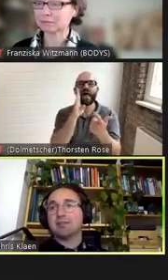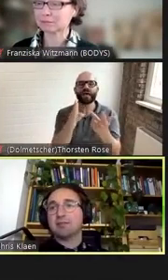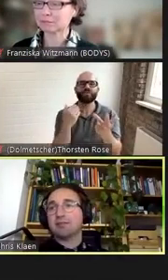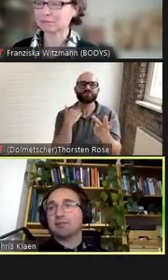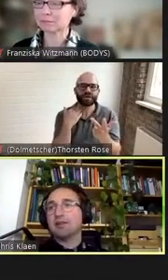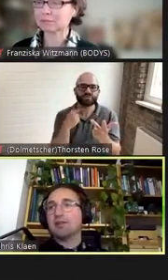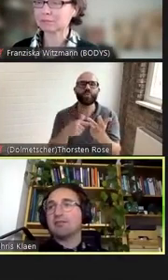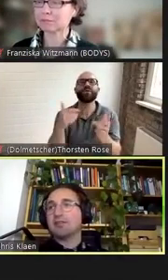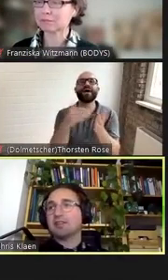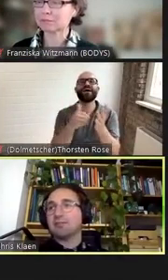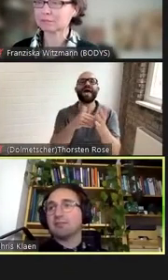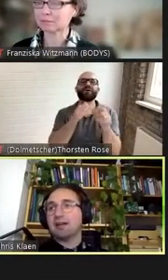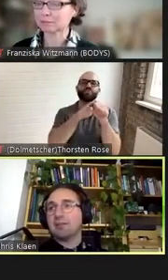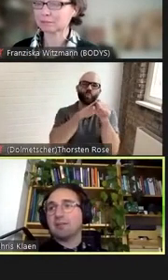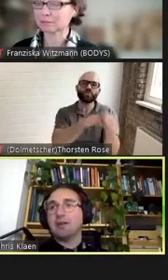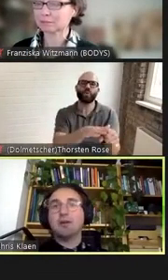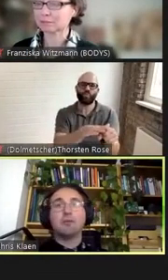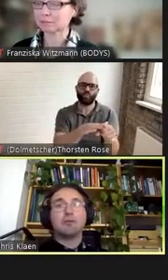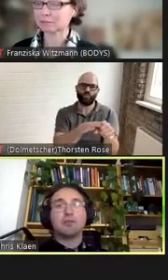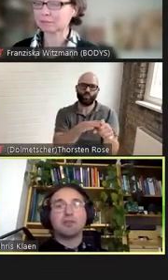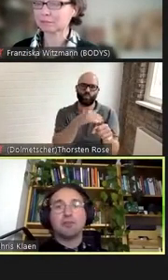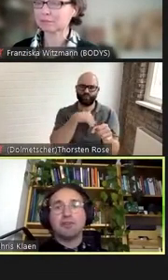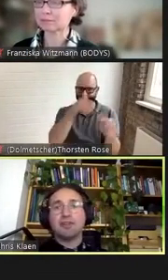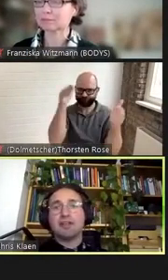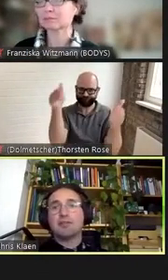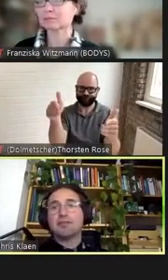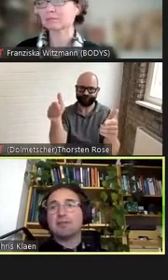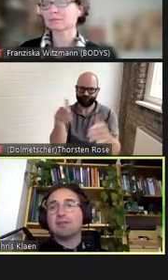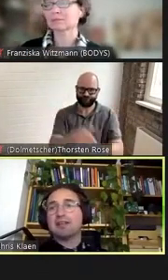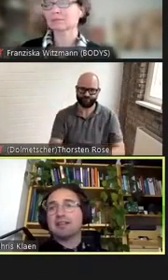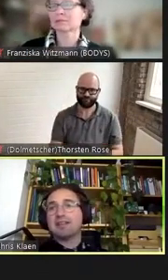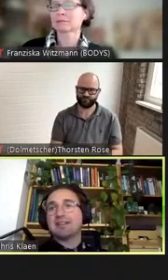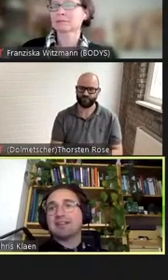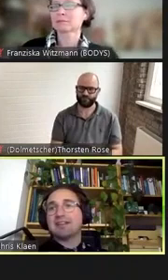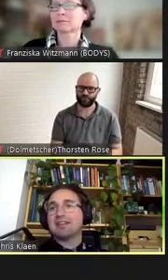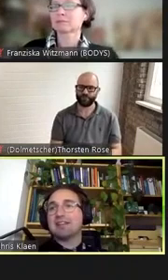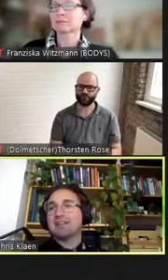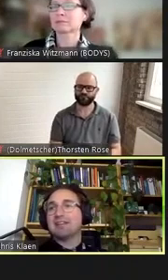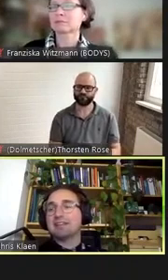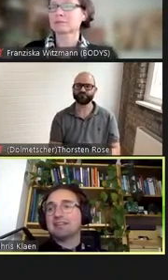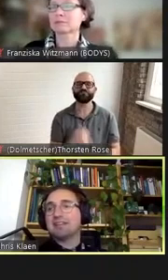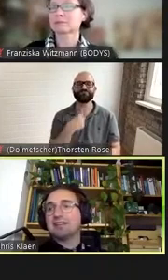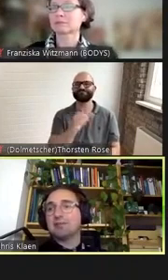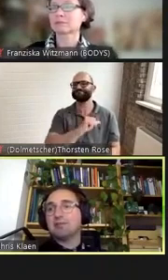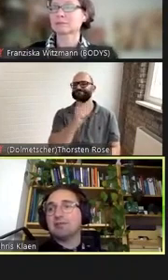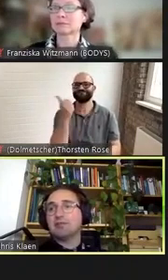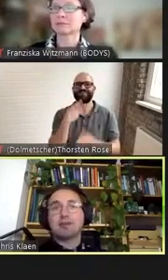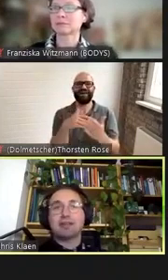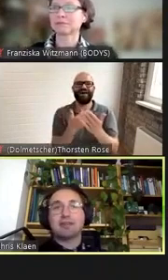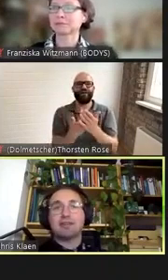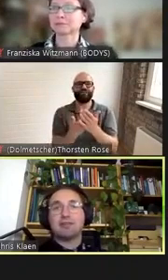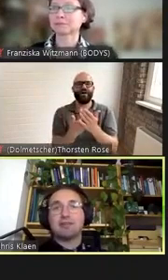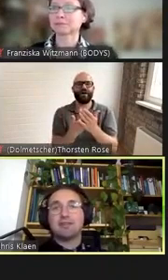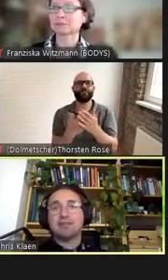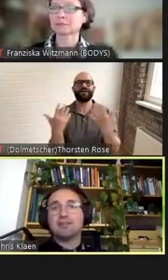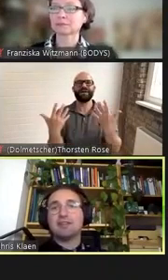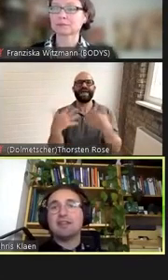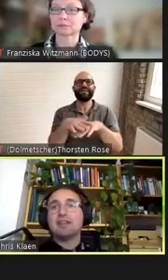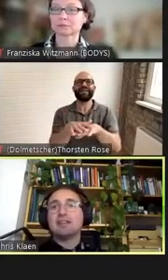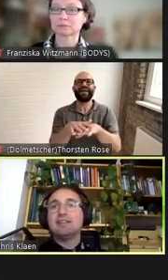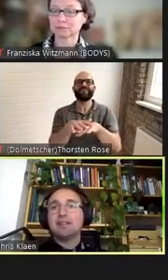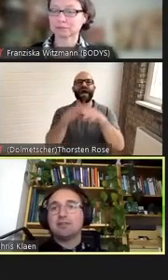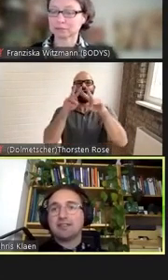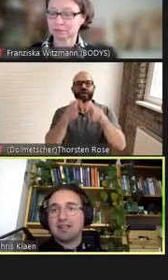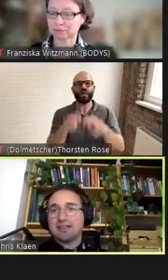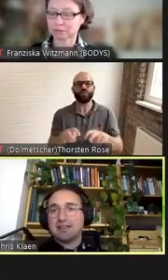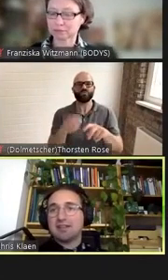Klassenunterdrückung verschrieben haben und unsere besondere Aufgabe darin sehen eine integrierte Analyse und Praxis zu entwickeln